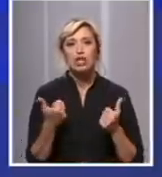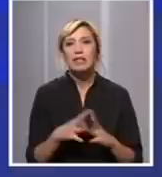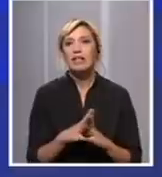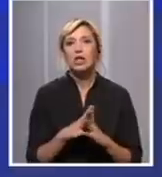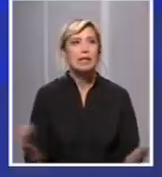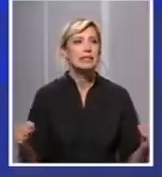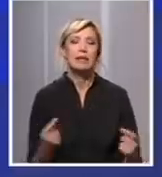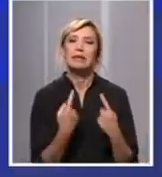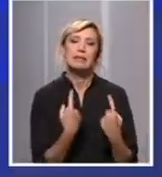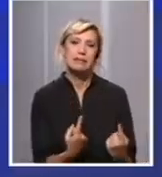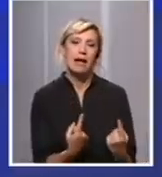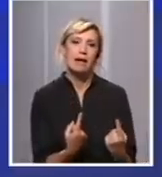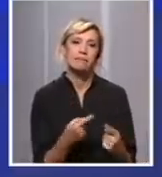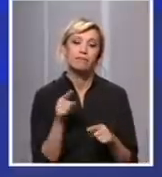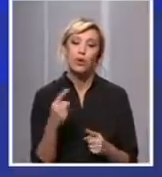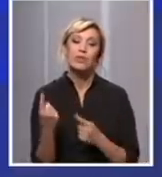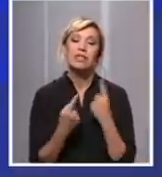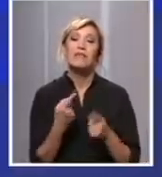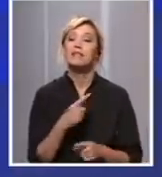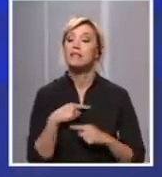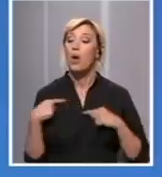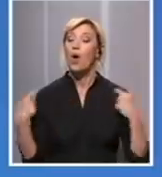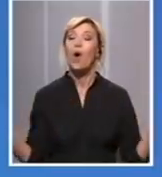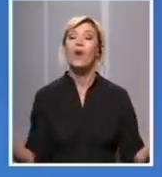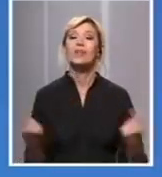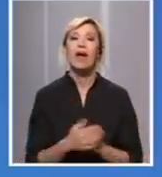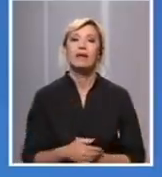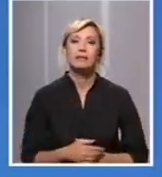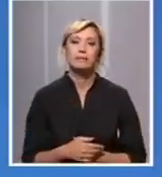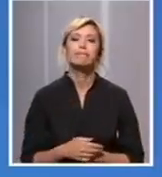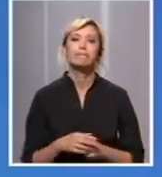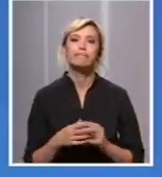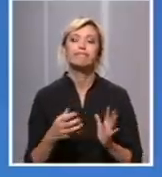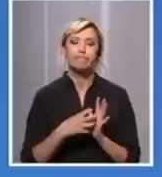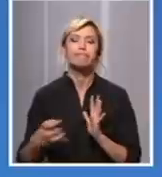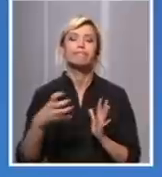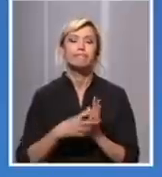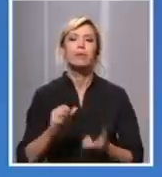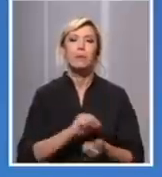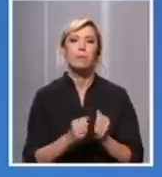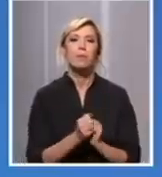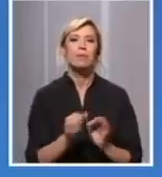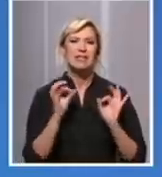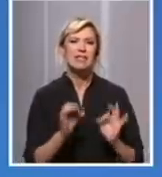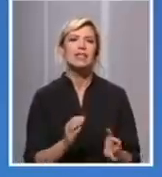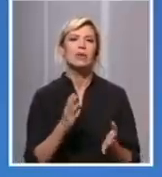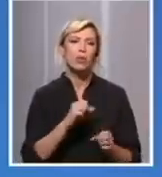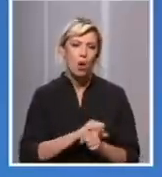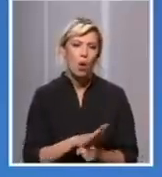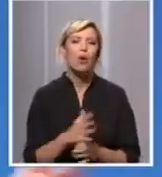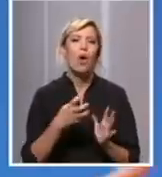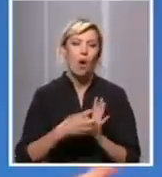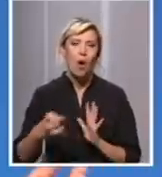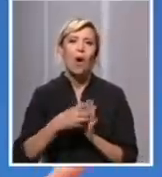isključivo zavisi od nas. Čuvamo se dakle, kažete? Preostaje nam borba sigurno da će epidemija trajati važno je da je usporimo